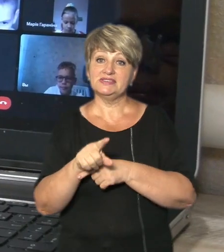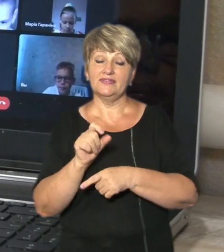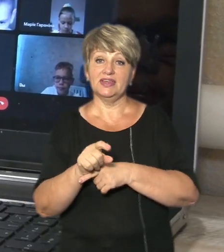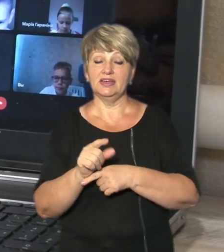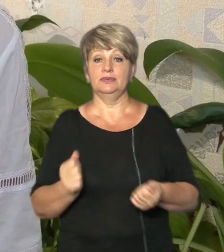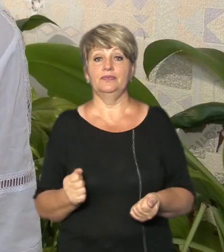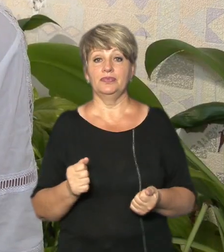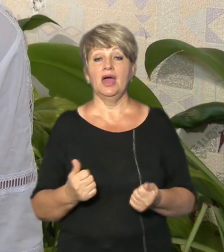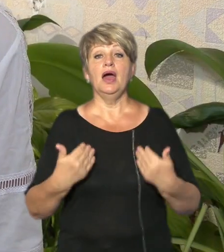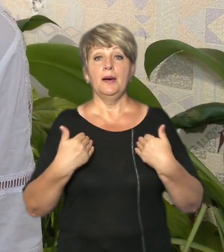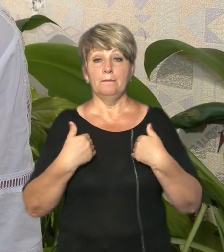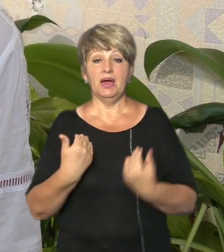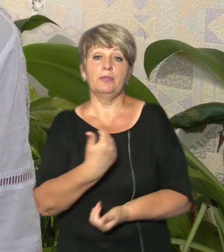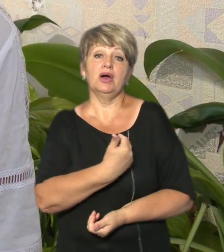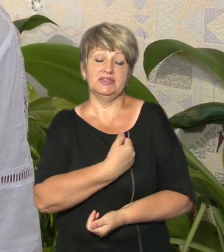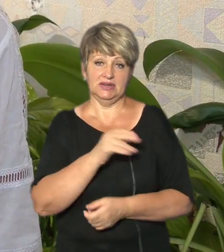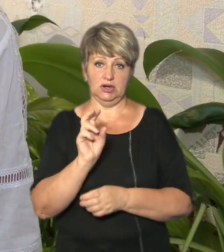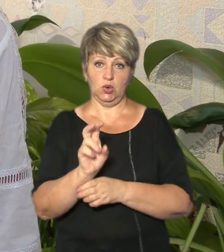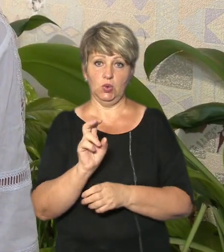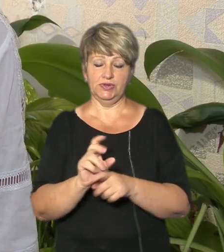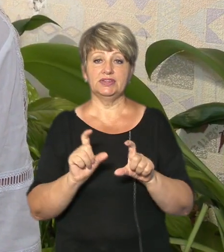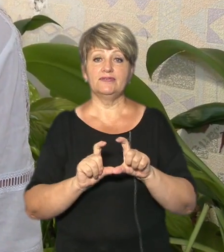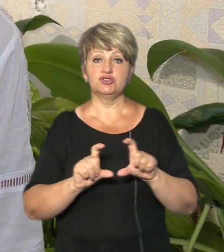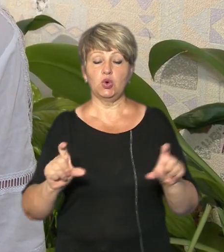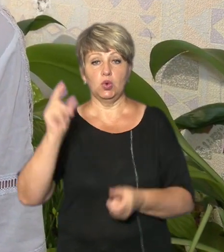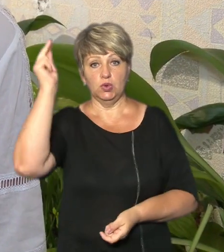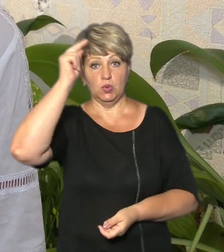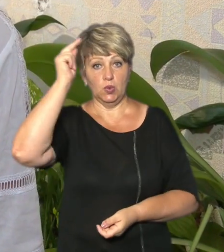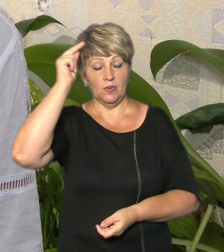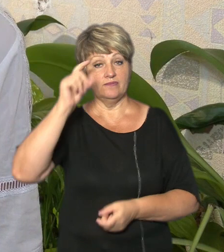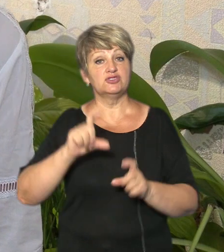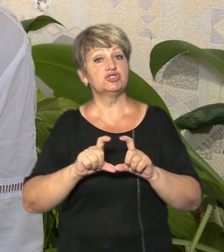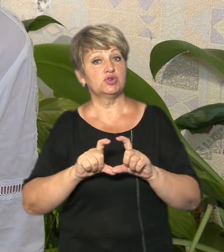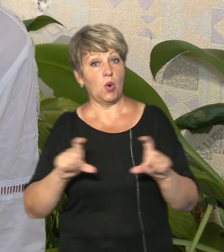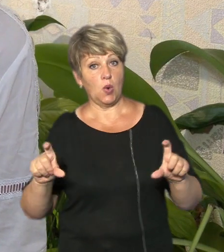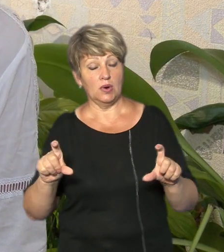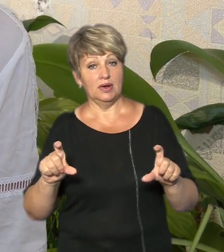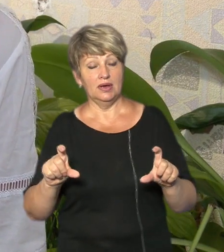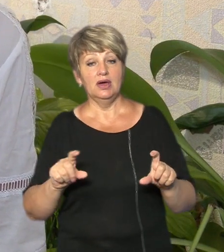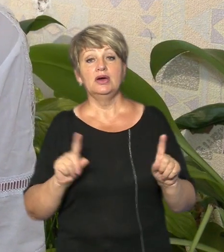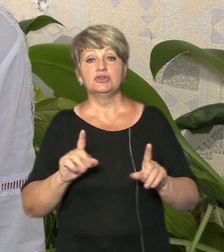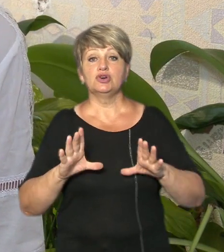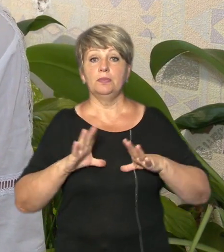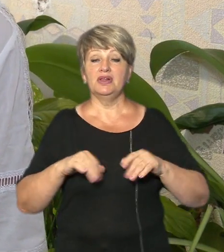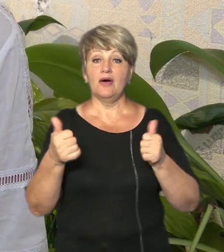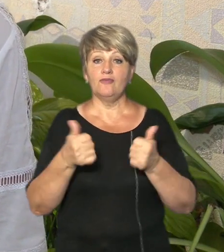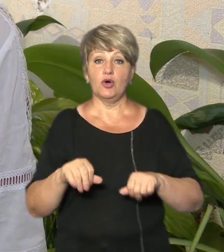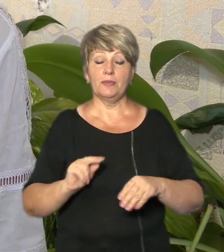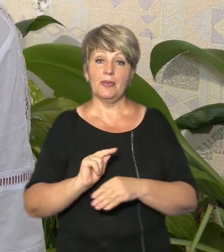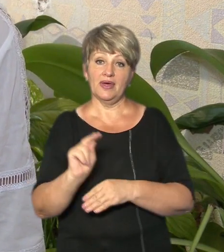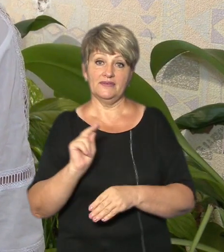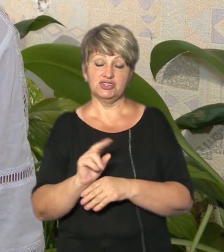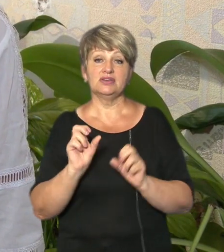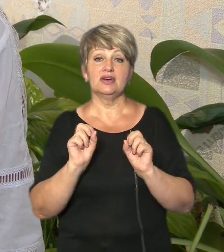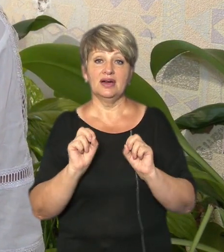ми б хотіли ходити в школу навчатися в школі очна щоб була форма навчання так